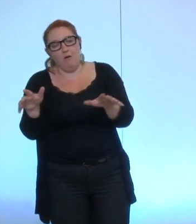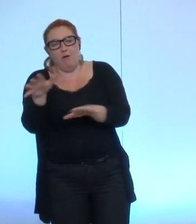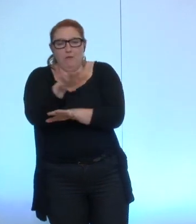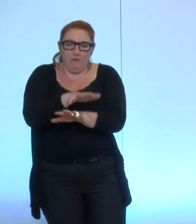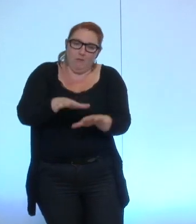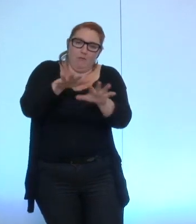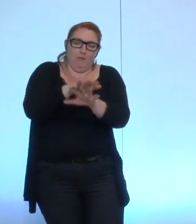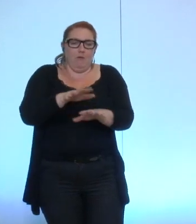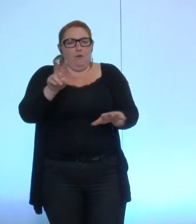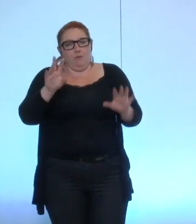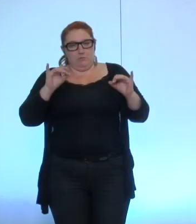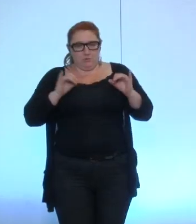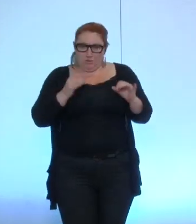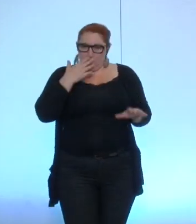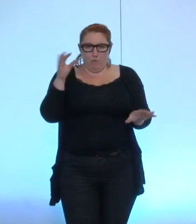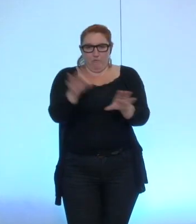soyons tranquilles